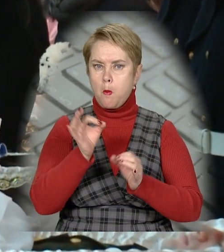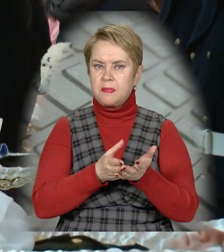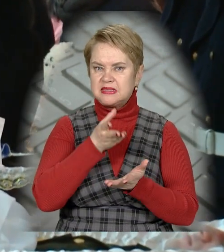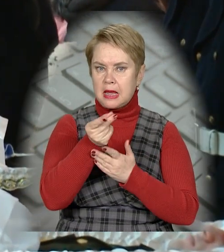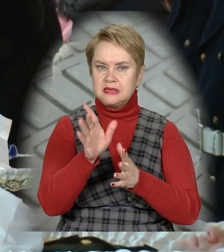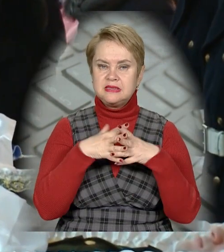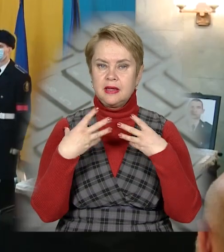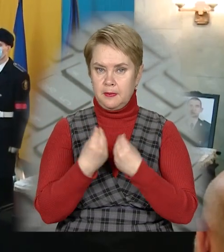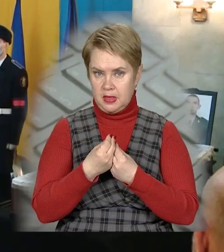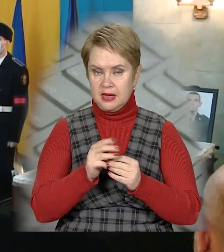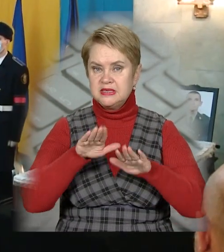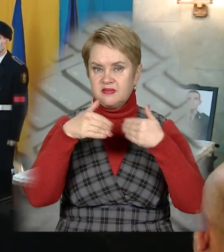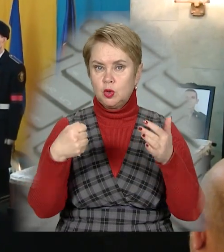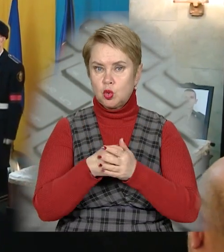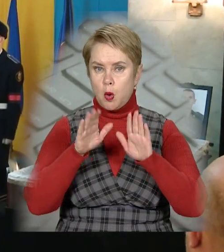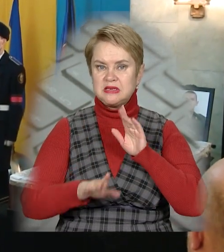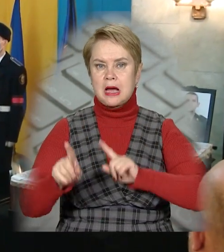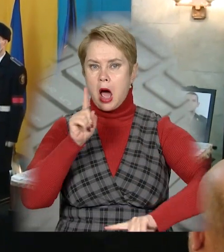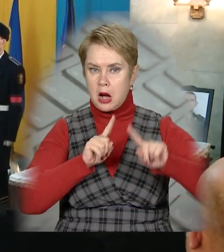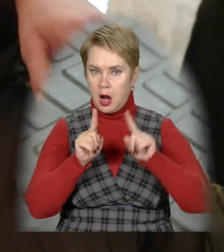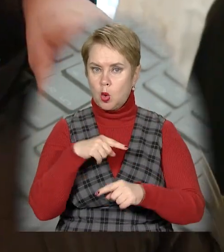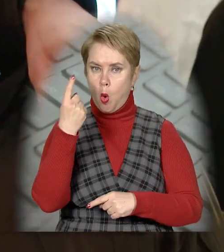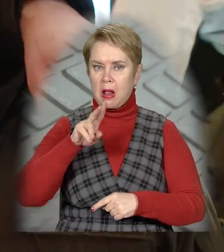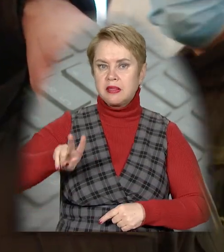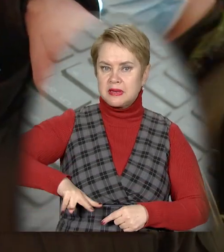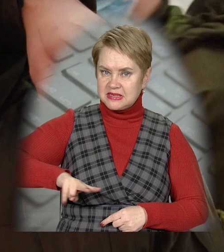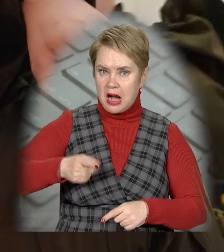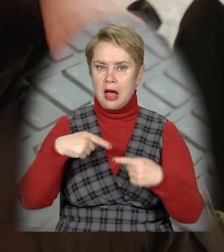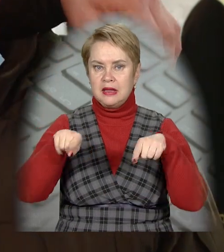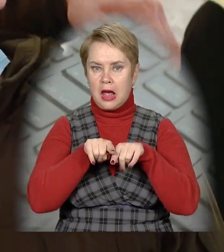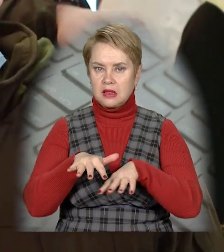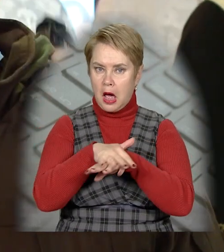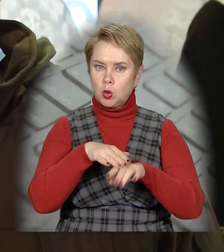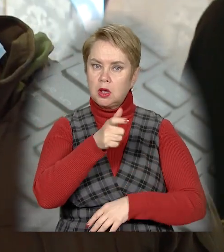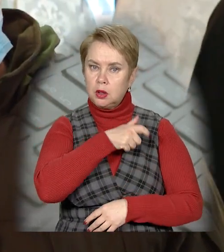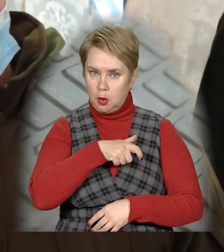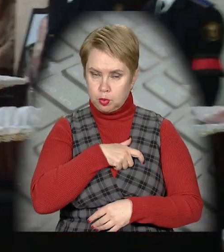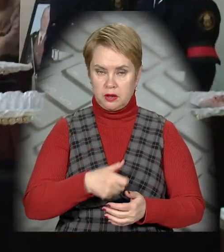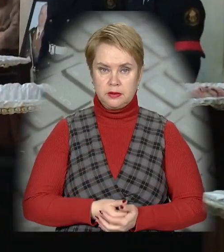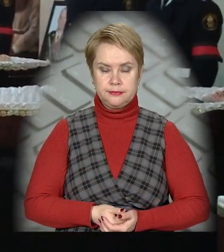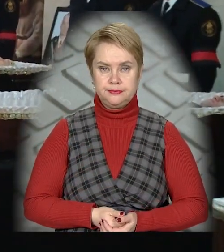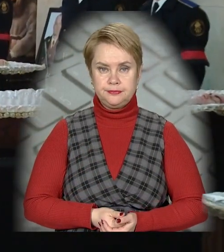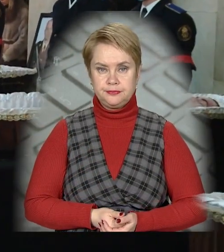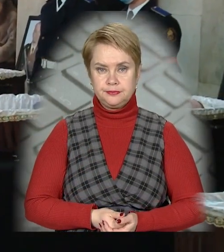компенсацію її сім'ї. Звернулися до міськради, облдержадміністрації, також народних депутатів.